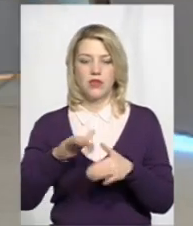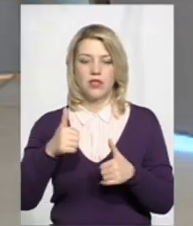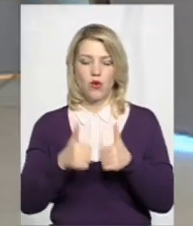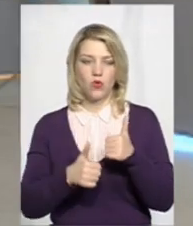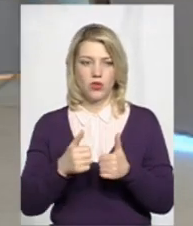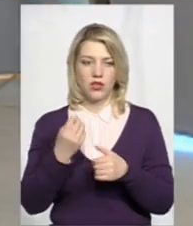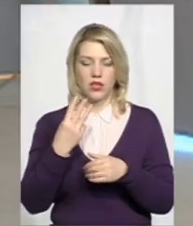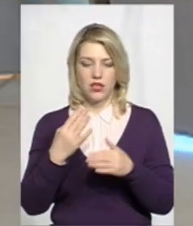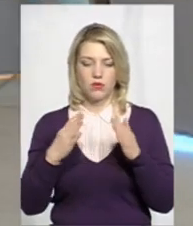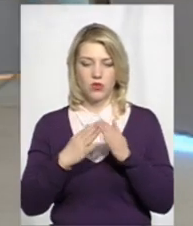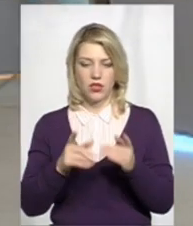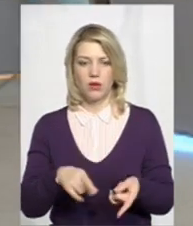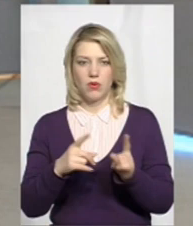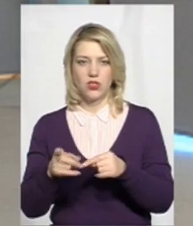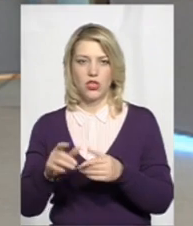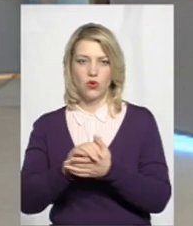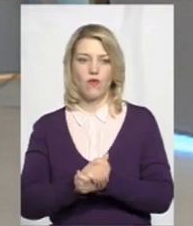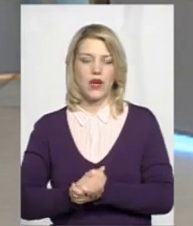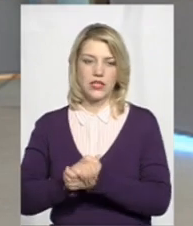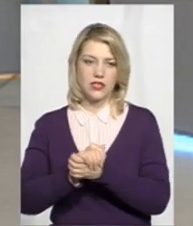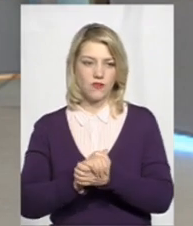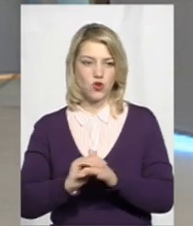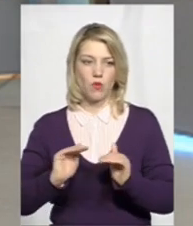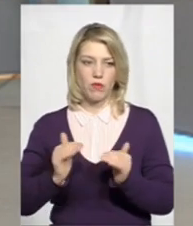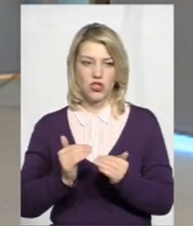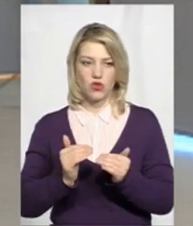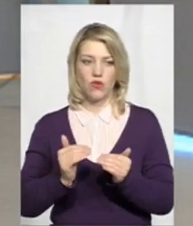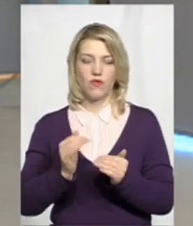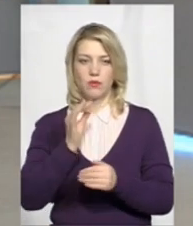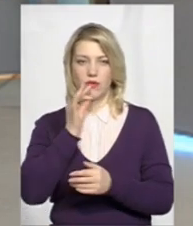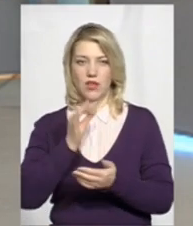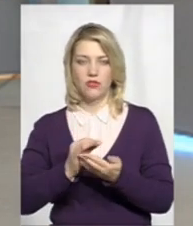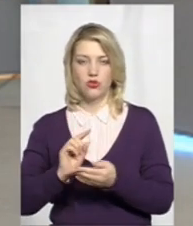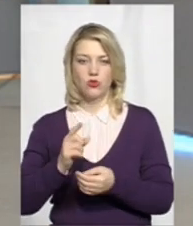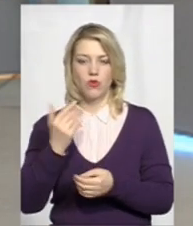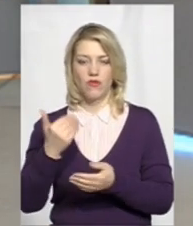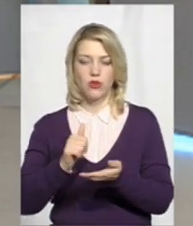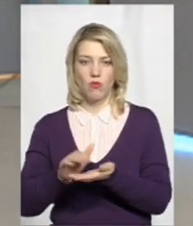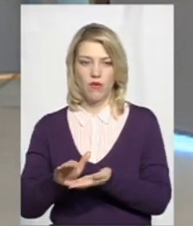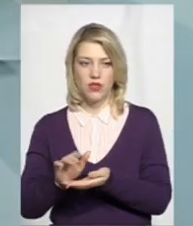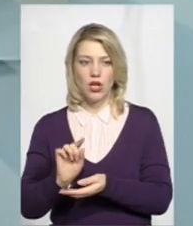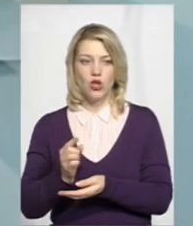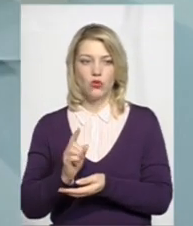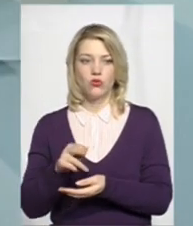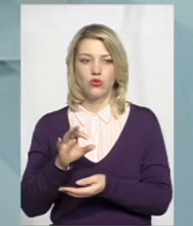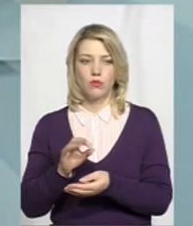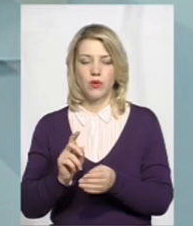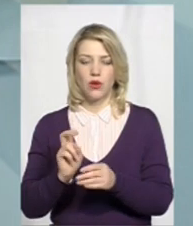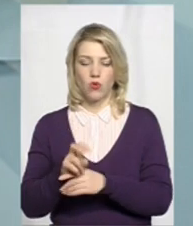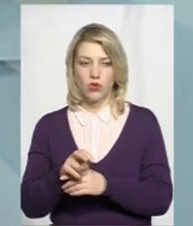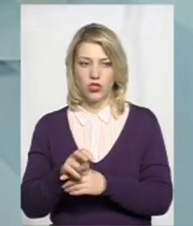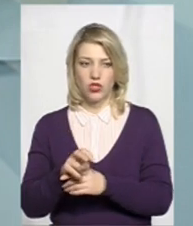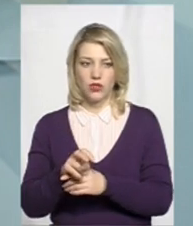відійшли до товариства з обмеженою відповідальністю. І чому він відмовився? Тому що, приходячи